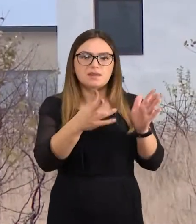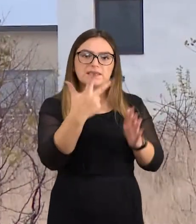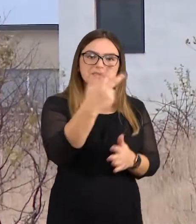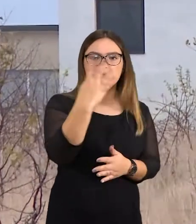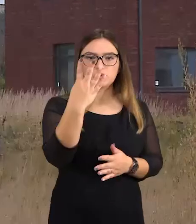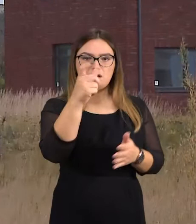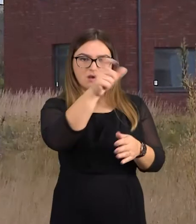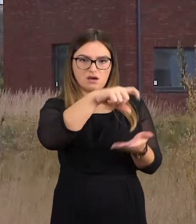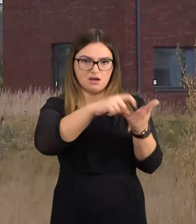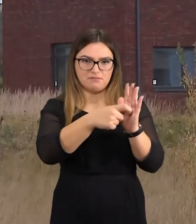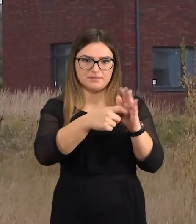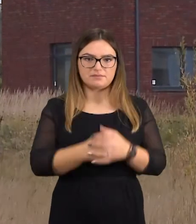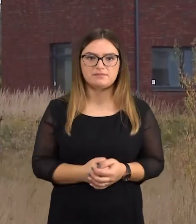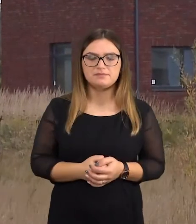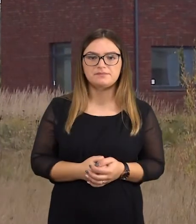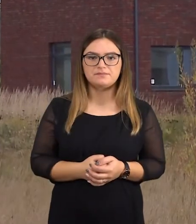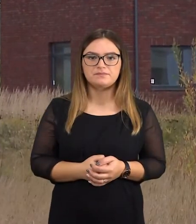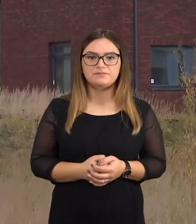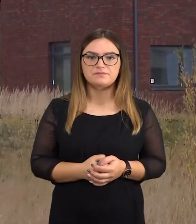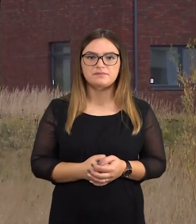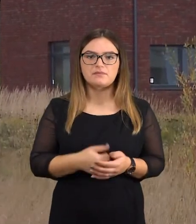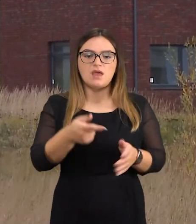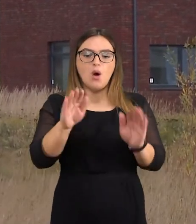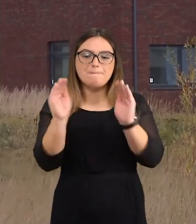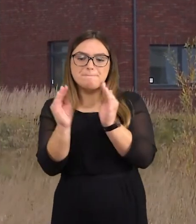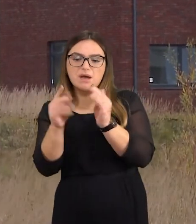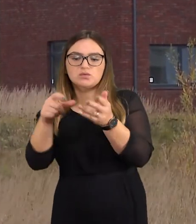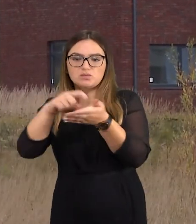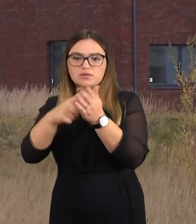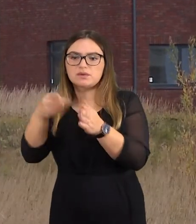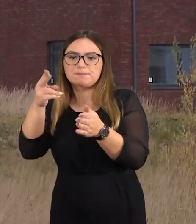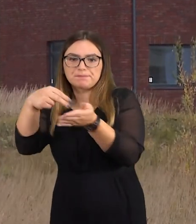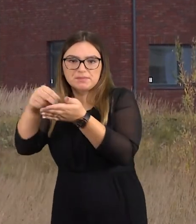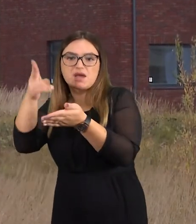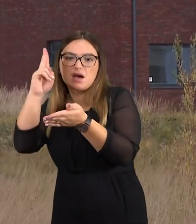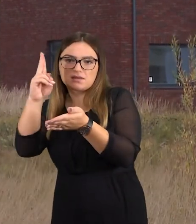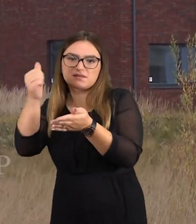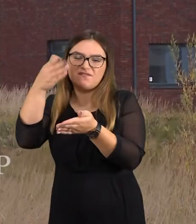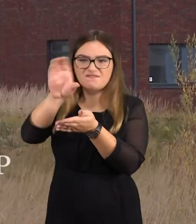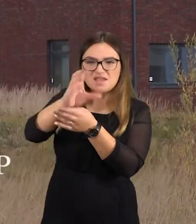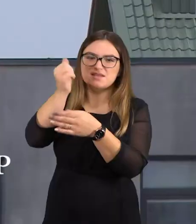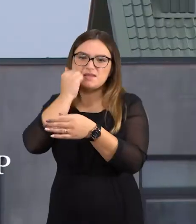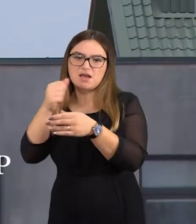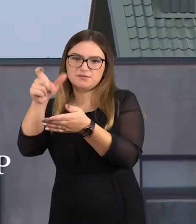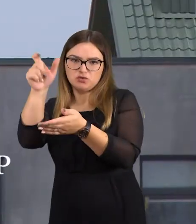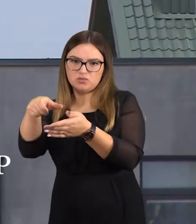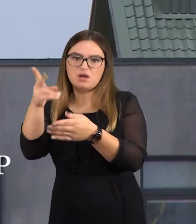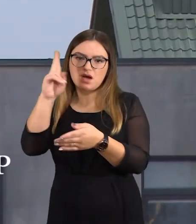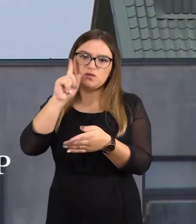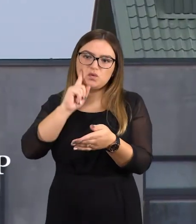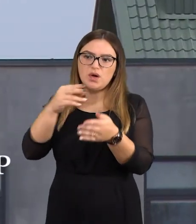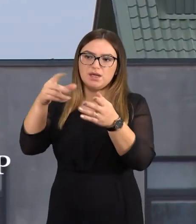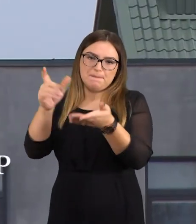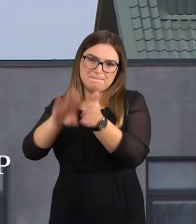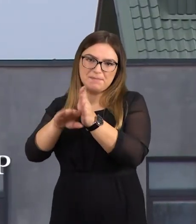būtai. Vis labiau žimti žmonės juos renkasi kaip alternatyva namui. Nedidelius būtus perka daugiausia vyresni žmonės arba nuomoti juos besirenginti